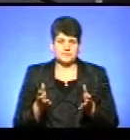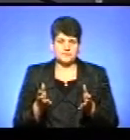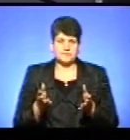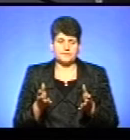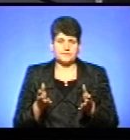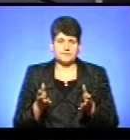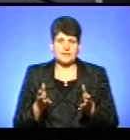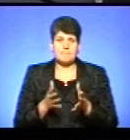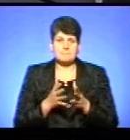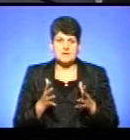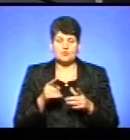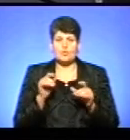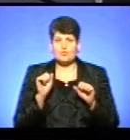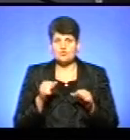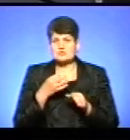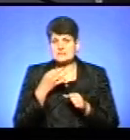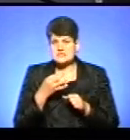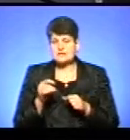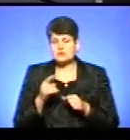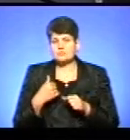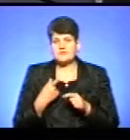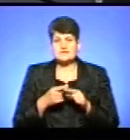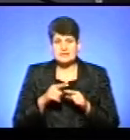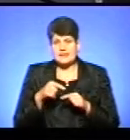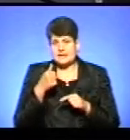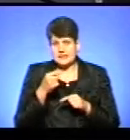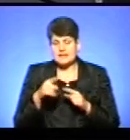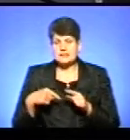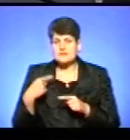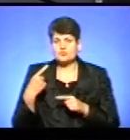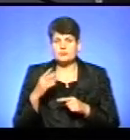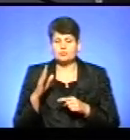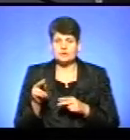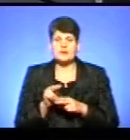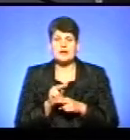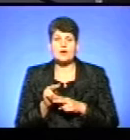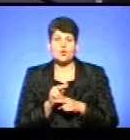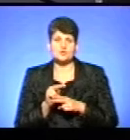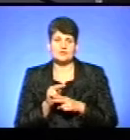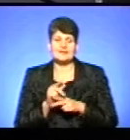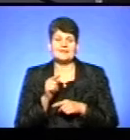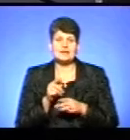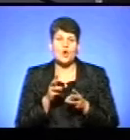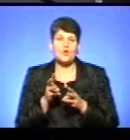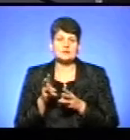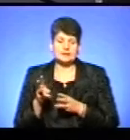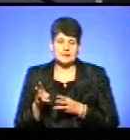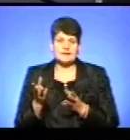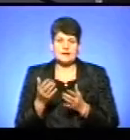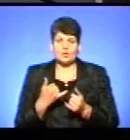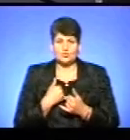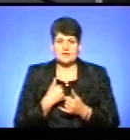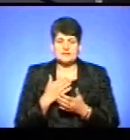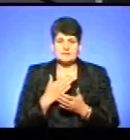І більше того, можу сказати, що ми в цей рік і наступний будемо реконструювати ті котли, які в нас